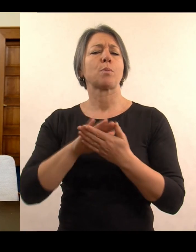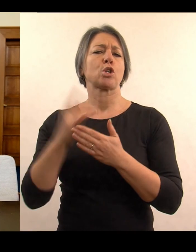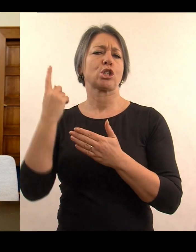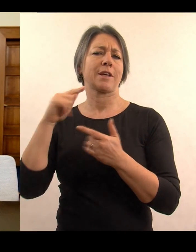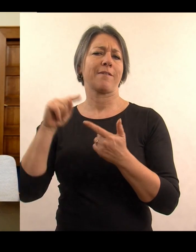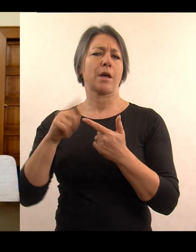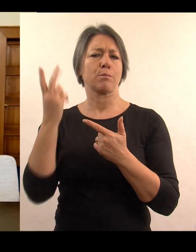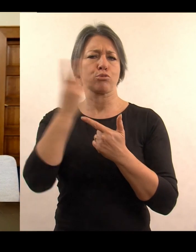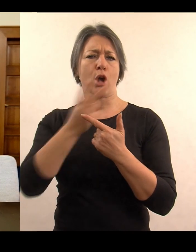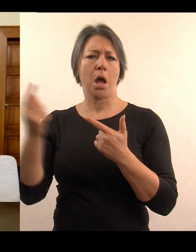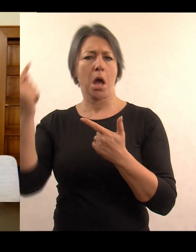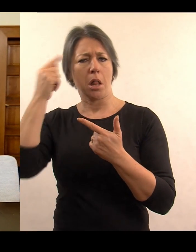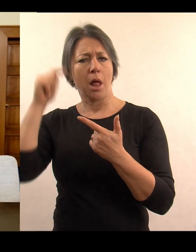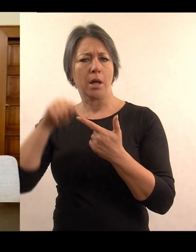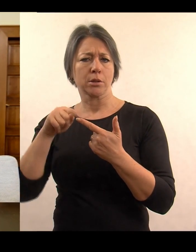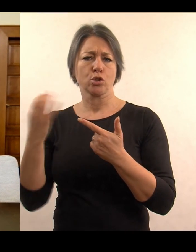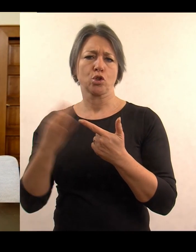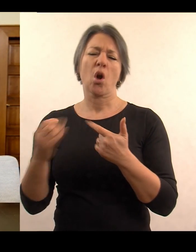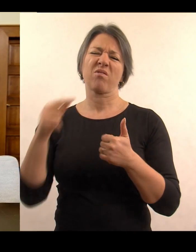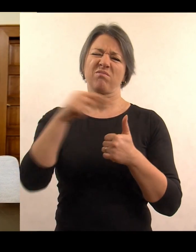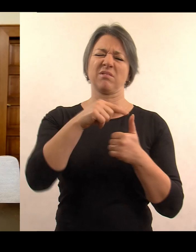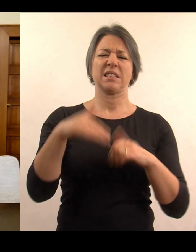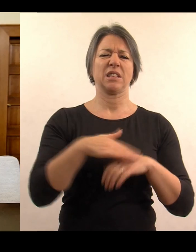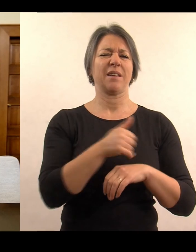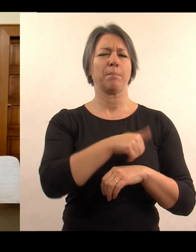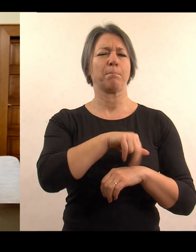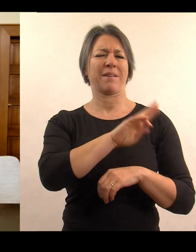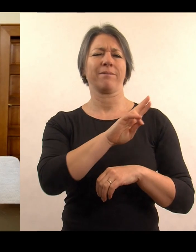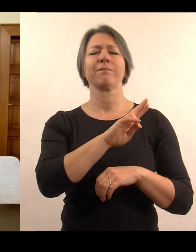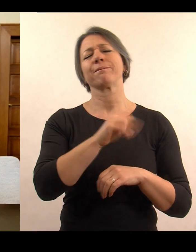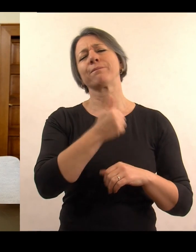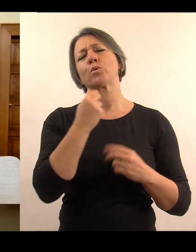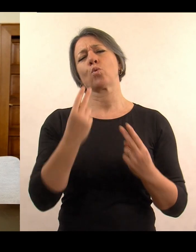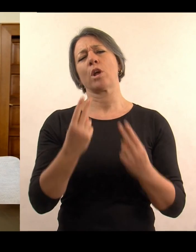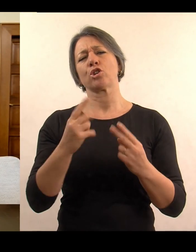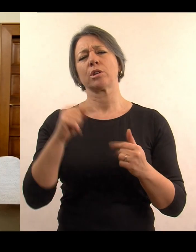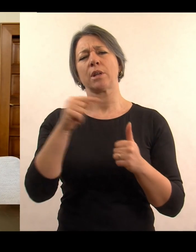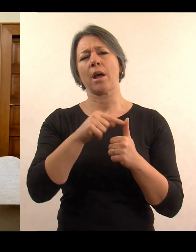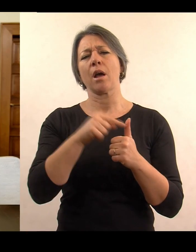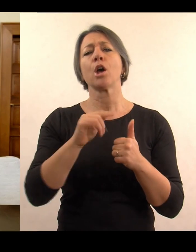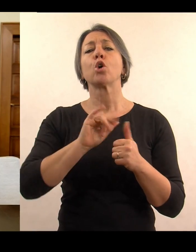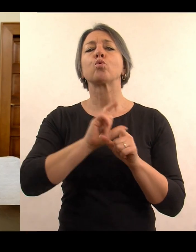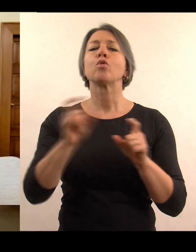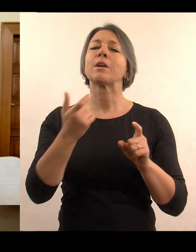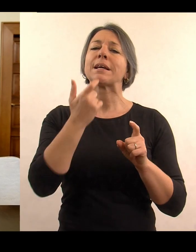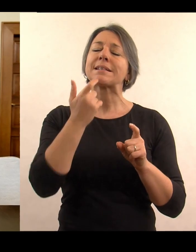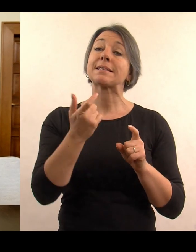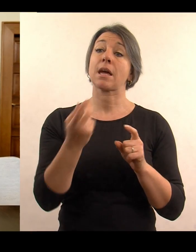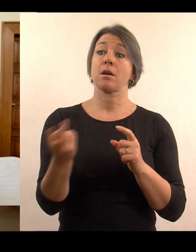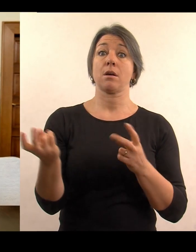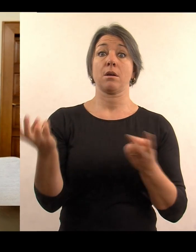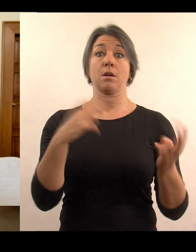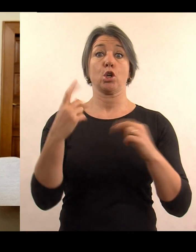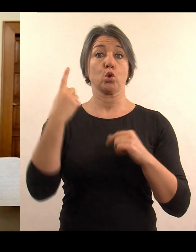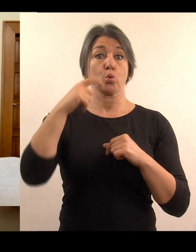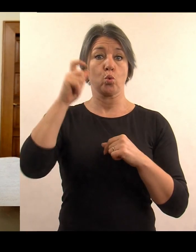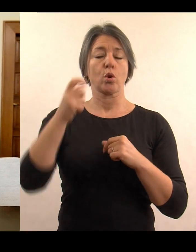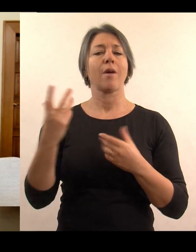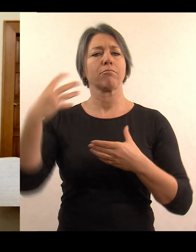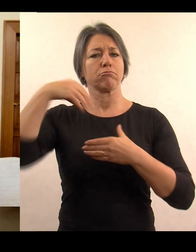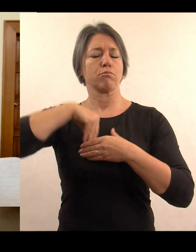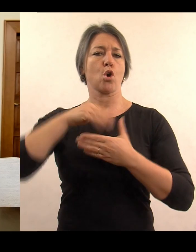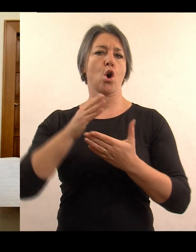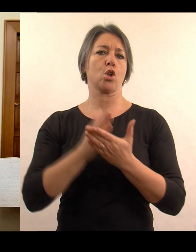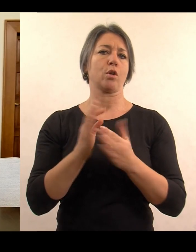Fakulta klade větší důraz na obecné studijní předpoklady, protože chceme studenty nebo absolventy, kteří mají právě